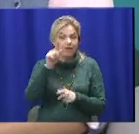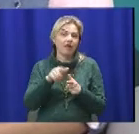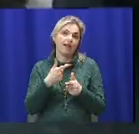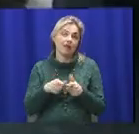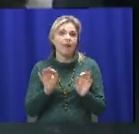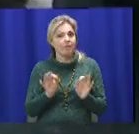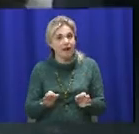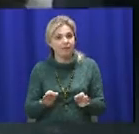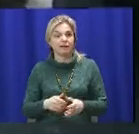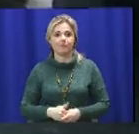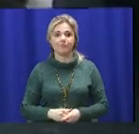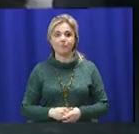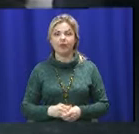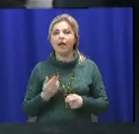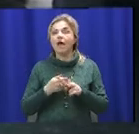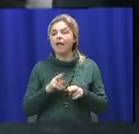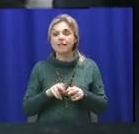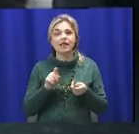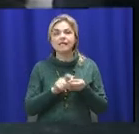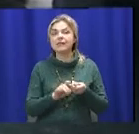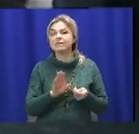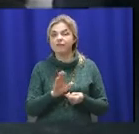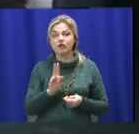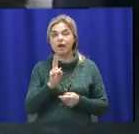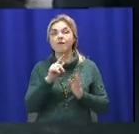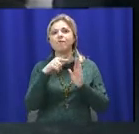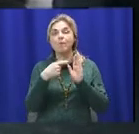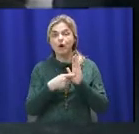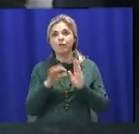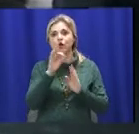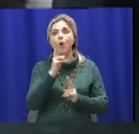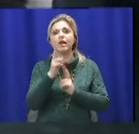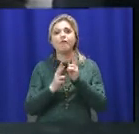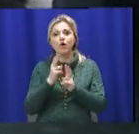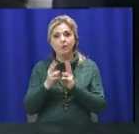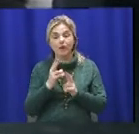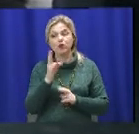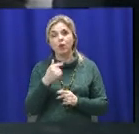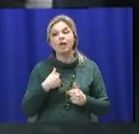це не відбувається, відбувається. відбувається, відбувається.